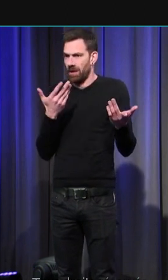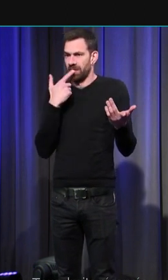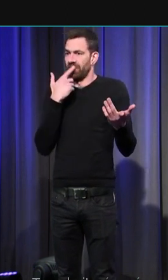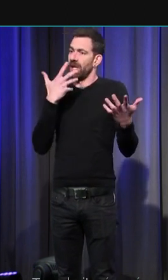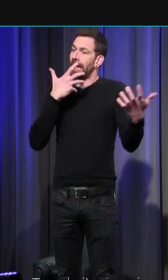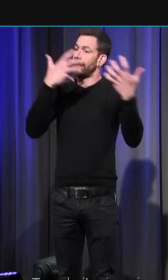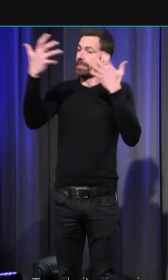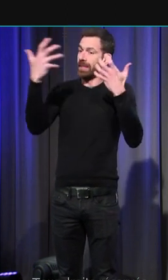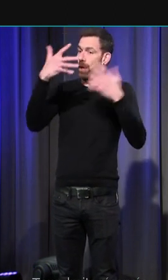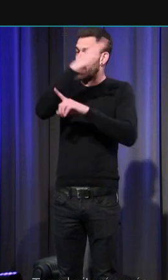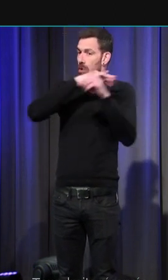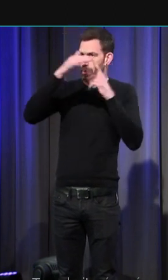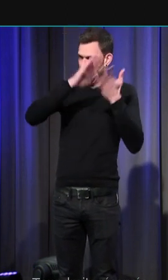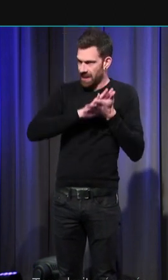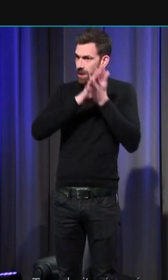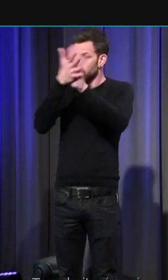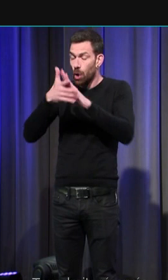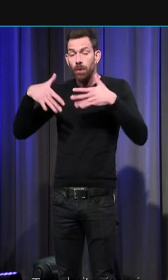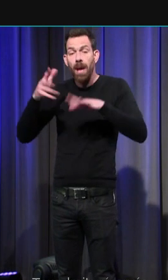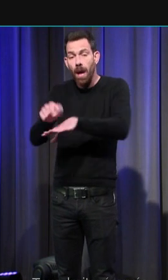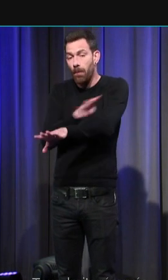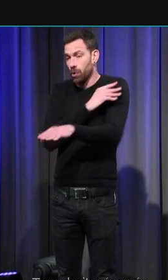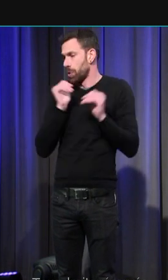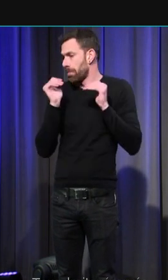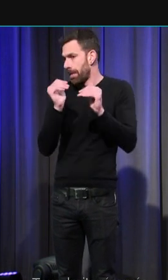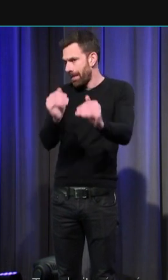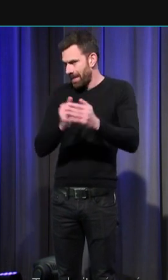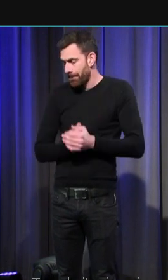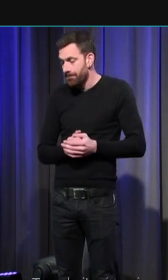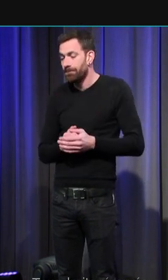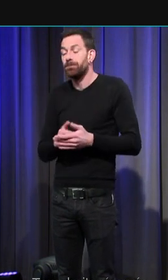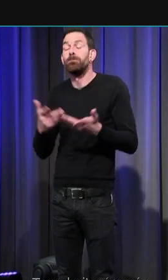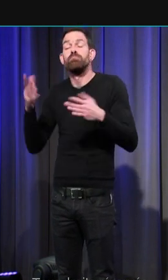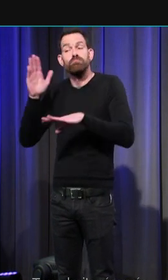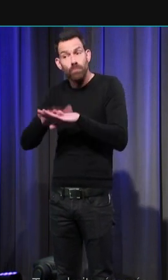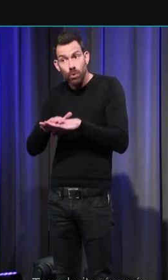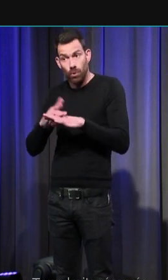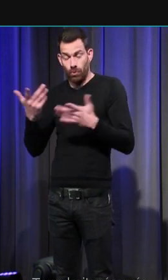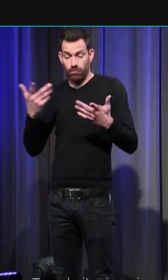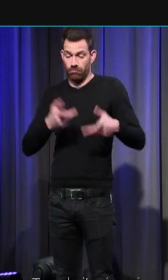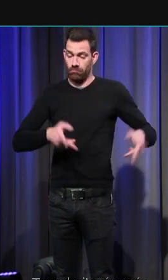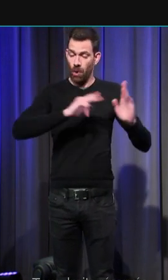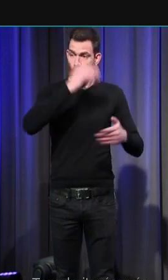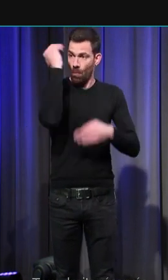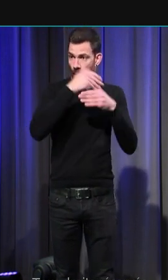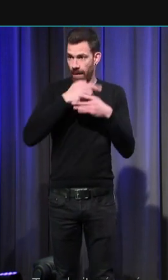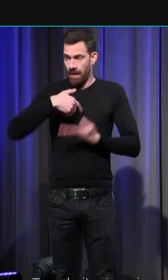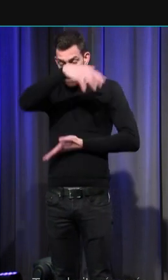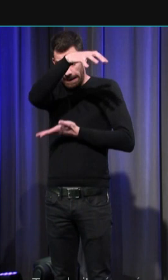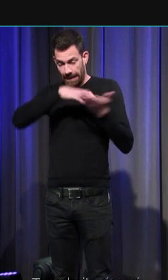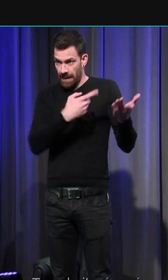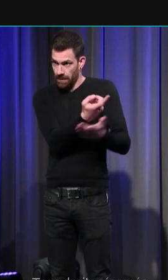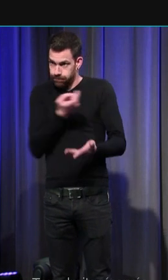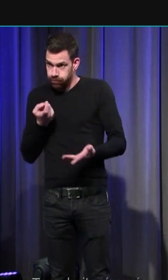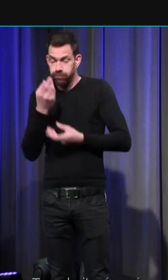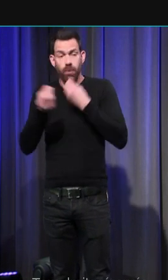elles, ne changent pas. Et pourtant, les textes ou les images qui nous sont parvenues du Moyen Âge nomment et montrent des